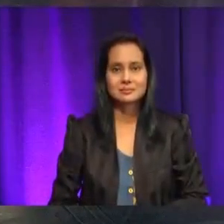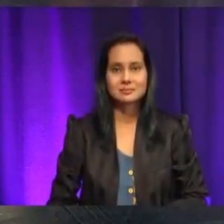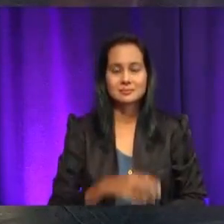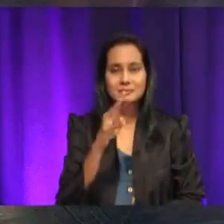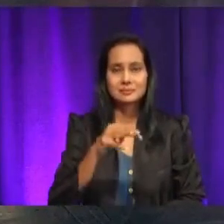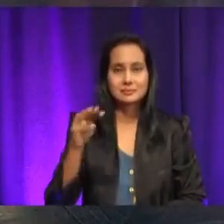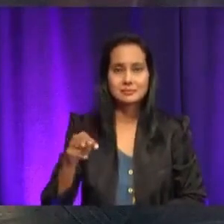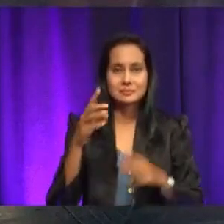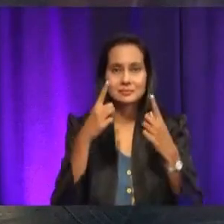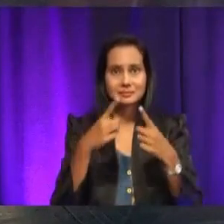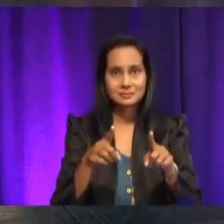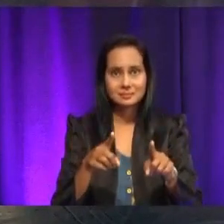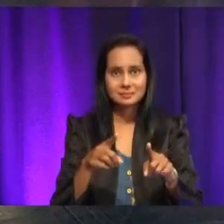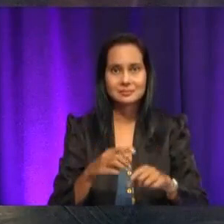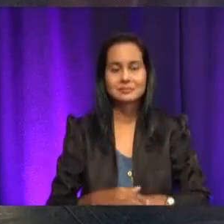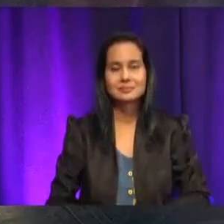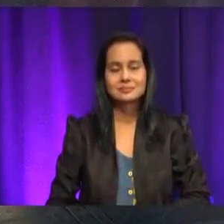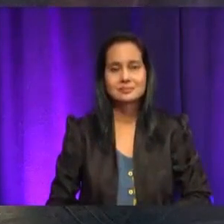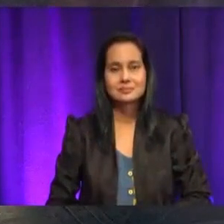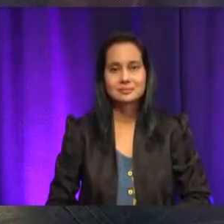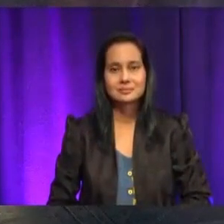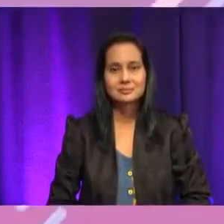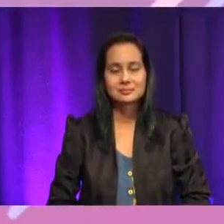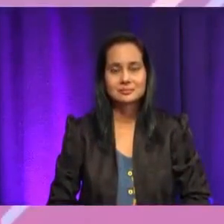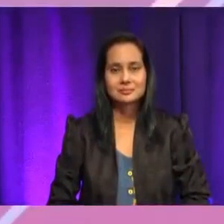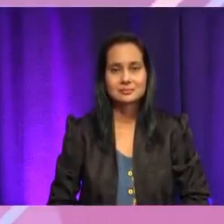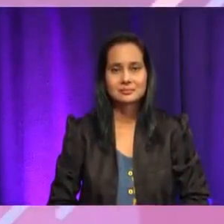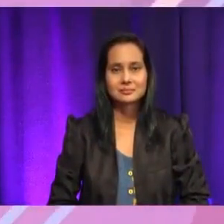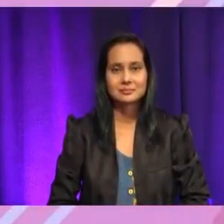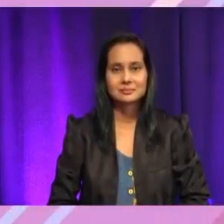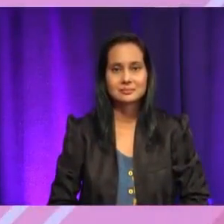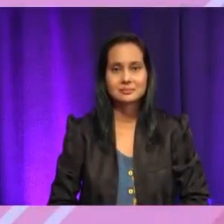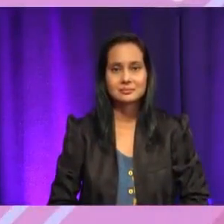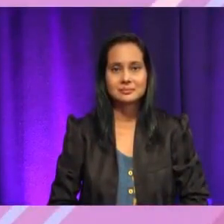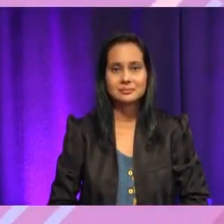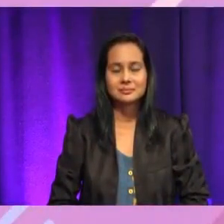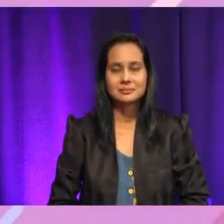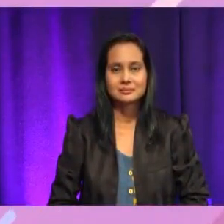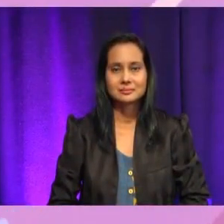jawab belah angkat tangan? Izara dah angkat tangan itu. Okey, silakan Izara. Silakan, Adik Izara.